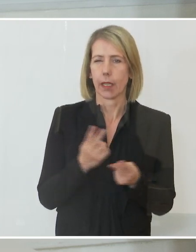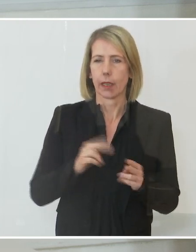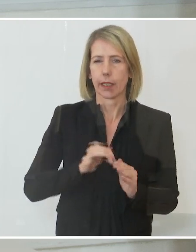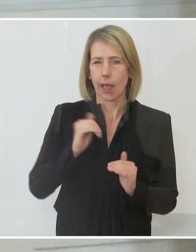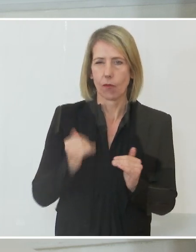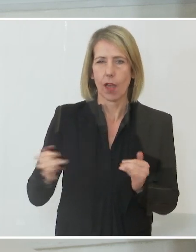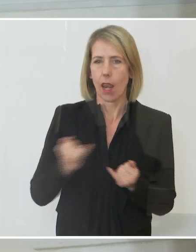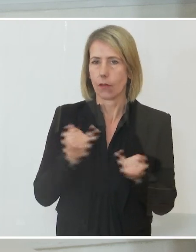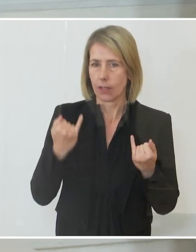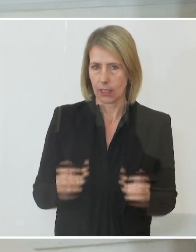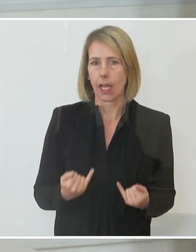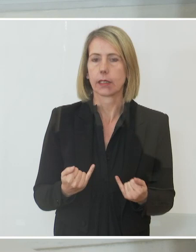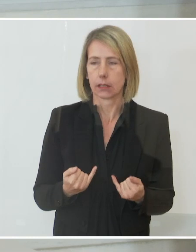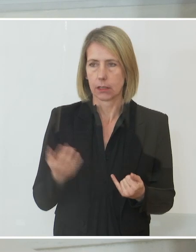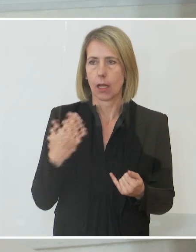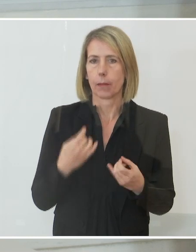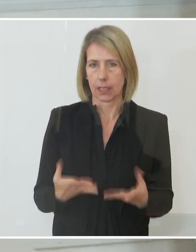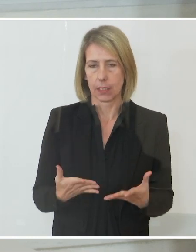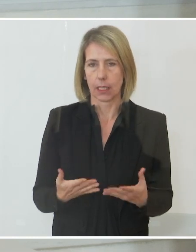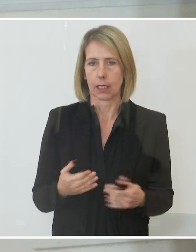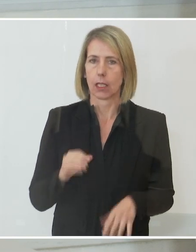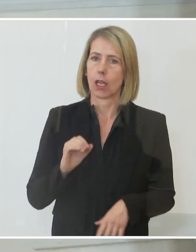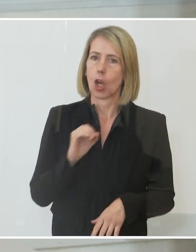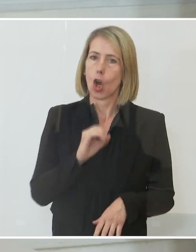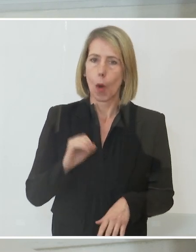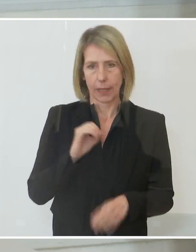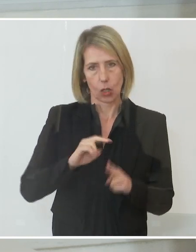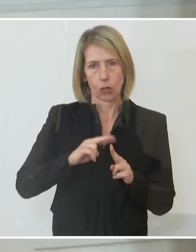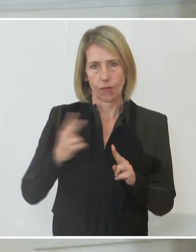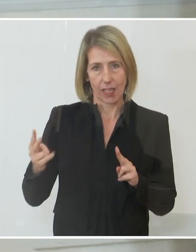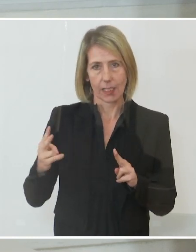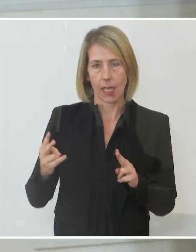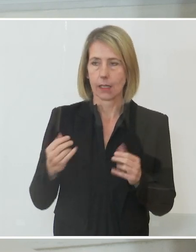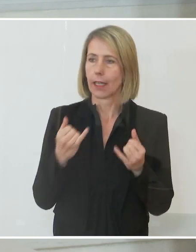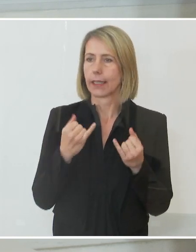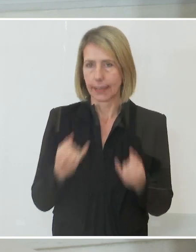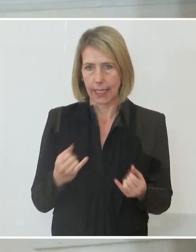jetzt verholfen. Die Omikron-Variante beschäftigt uns jetzt.